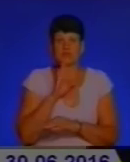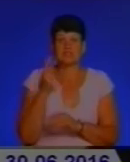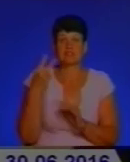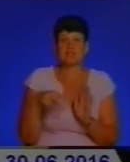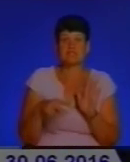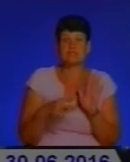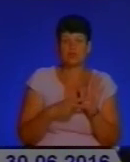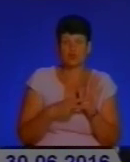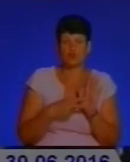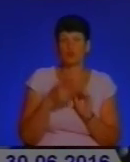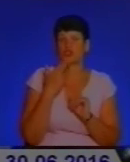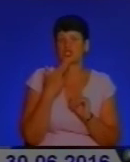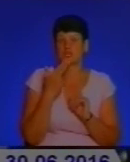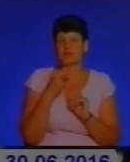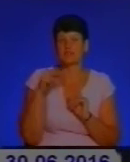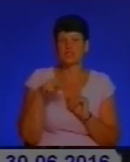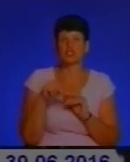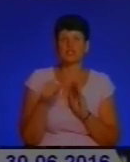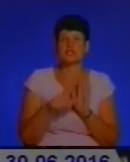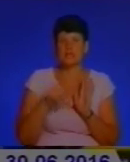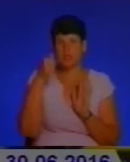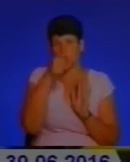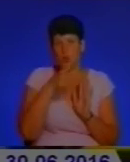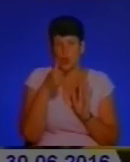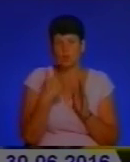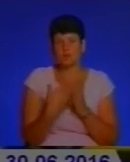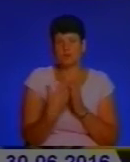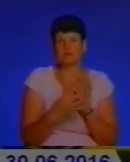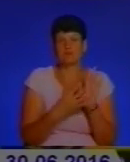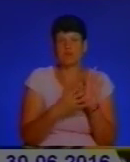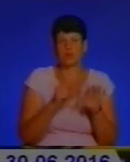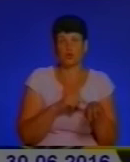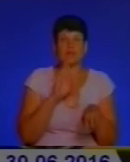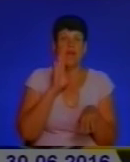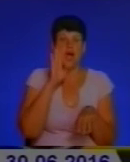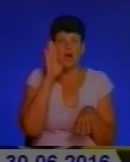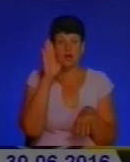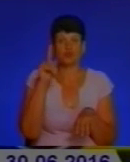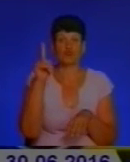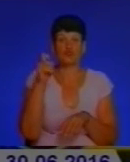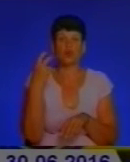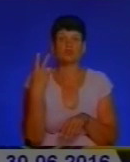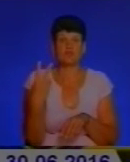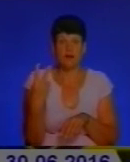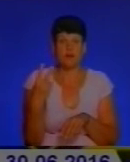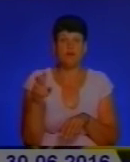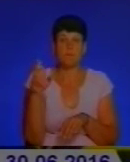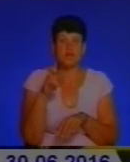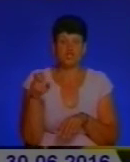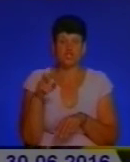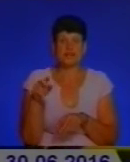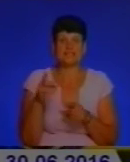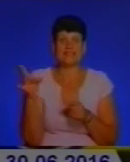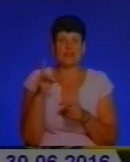червня 2016 року близько о 9 години ранку на лінію 102 у Бережанський відділ